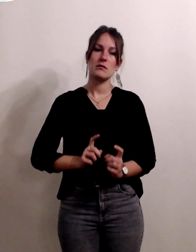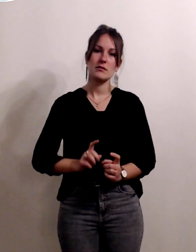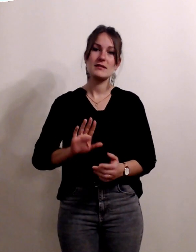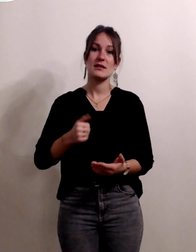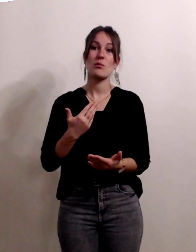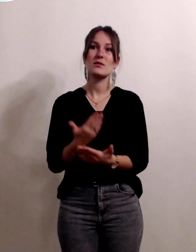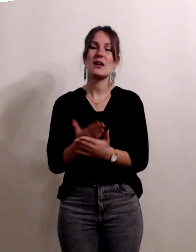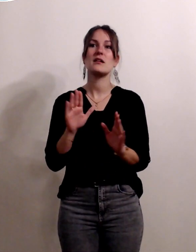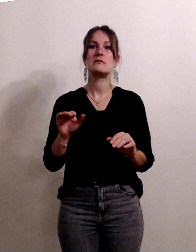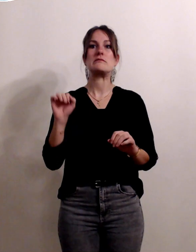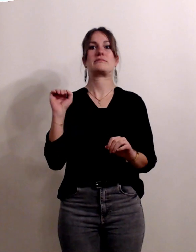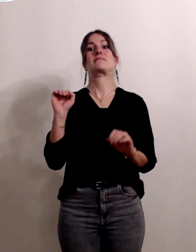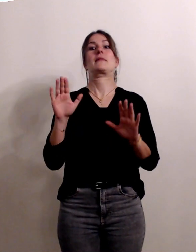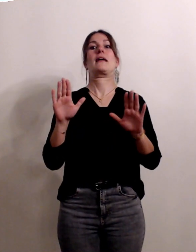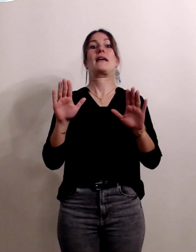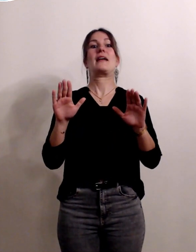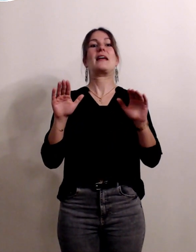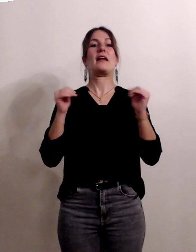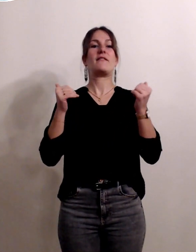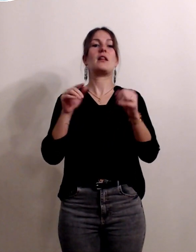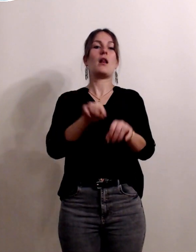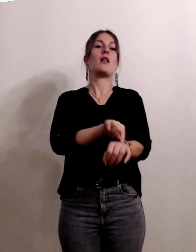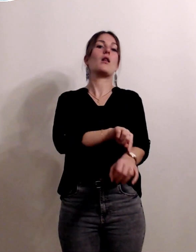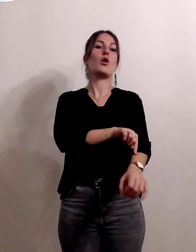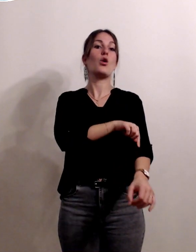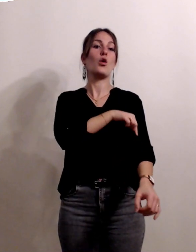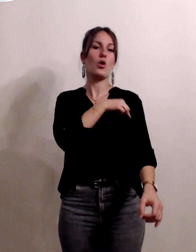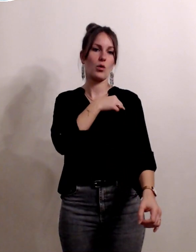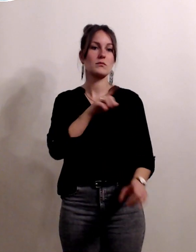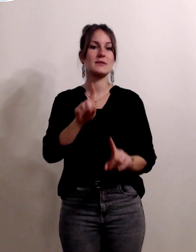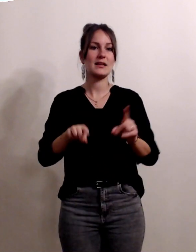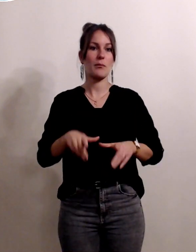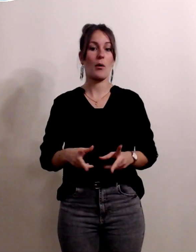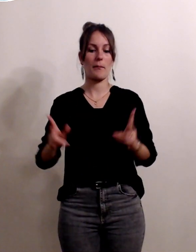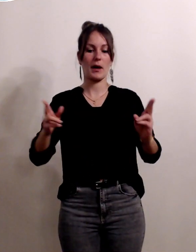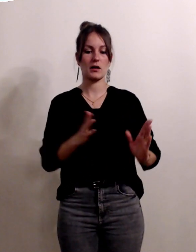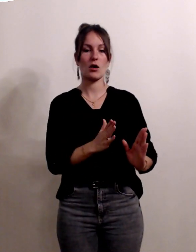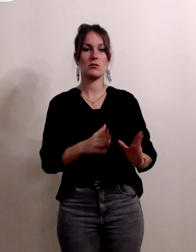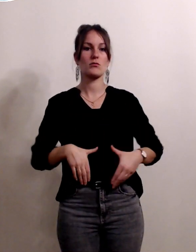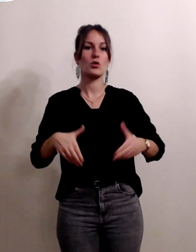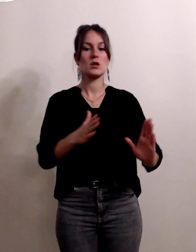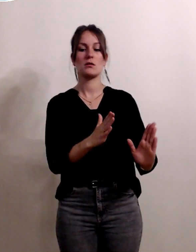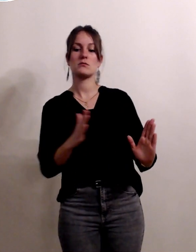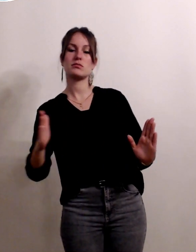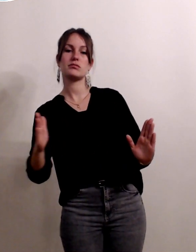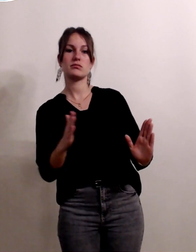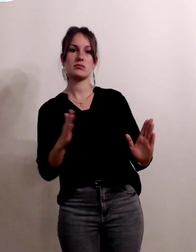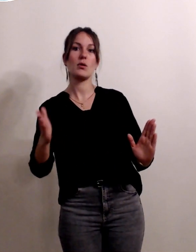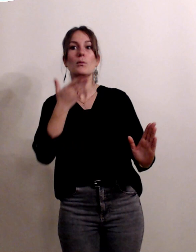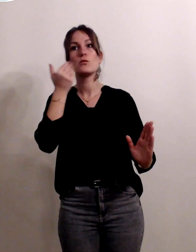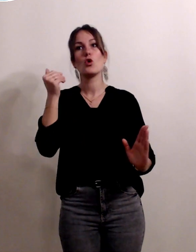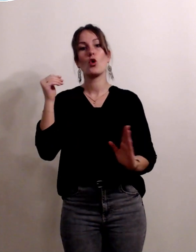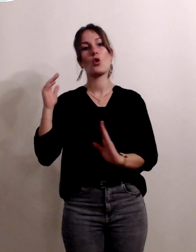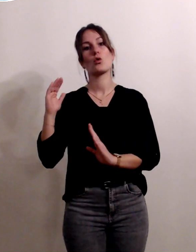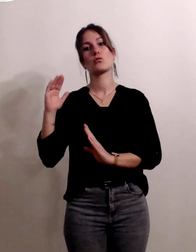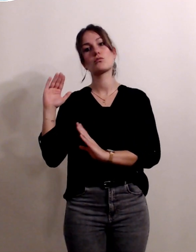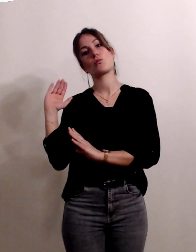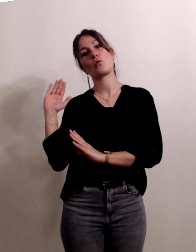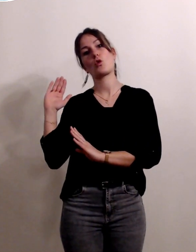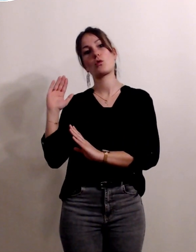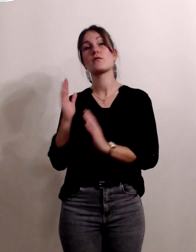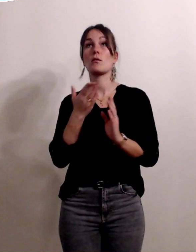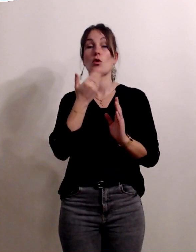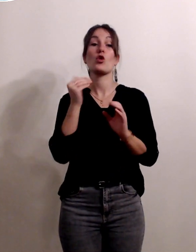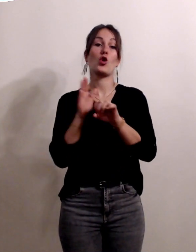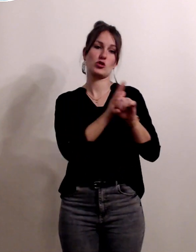passer un certain terme de la grossesse et il est préférable de se positionner sur le côté idéalement sur le côté